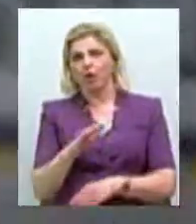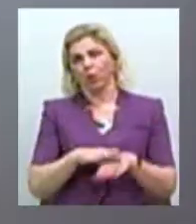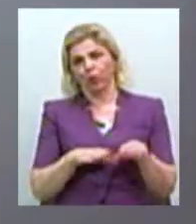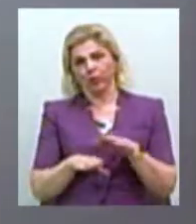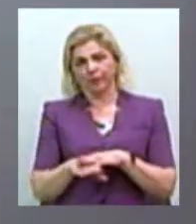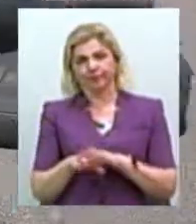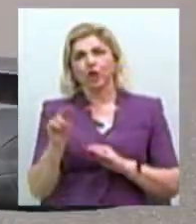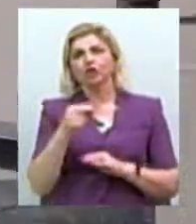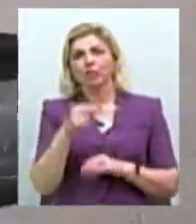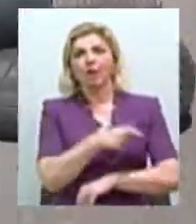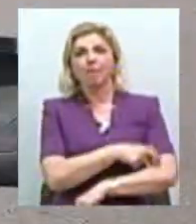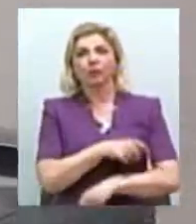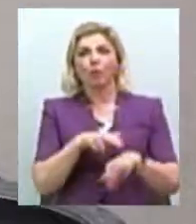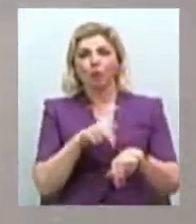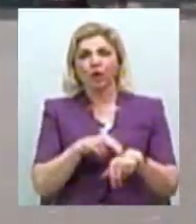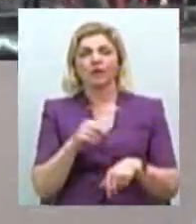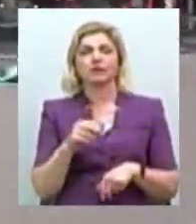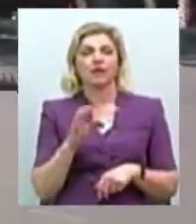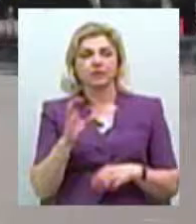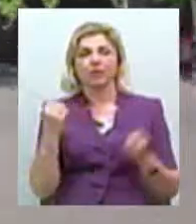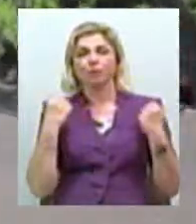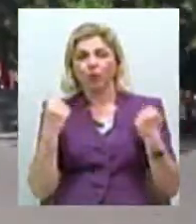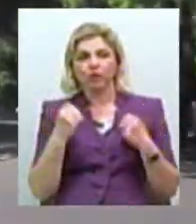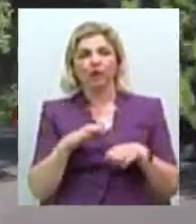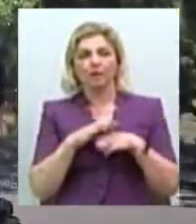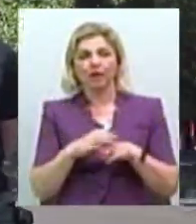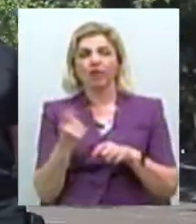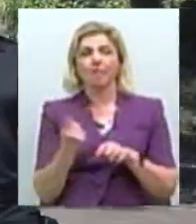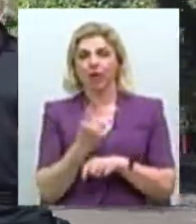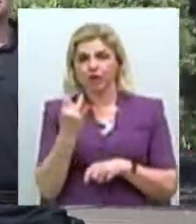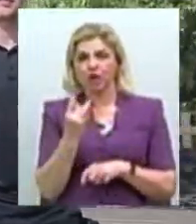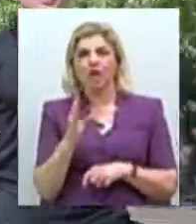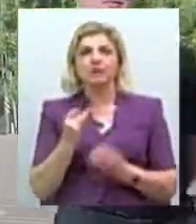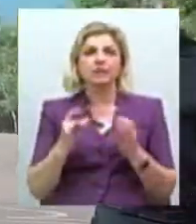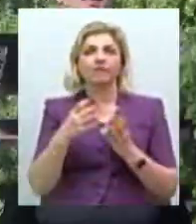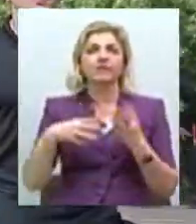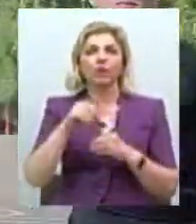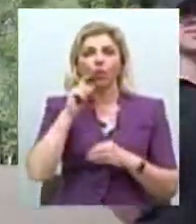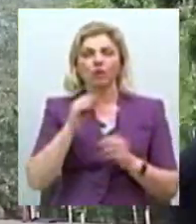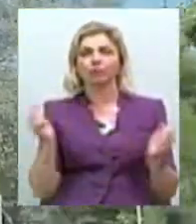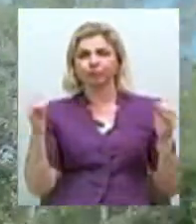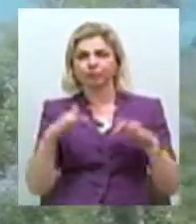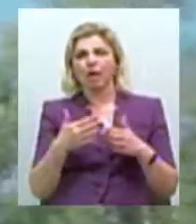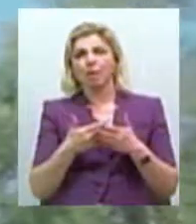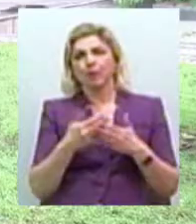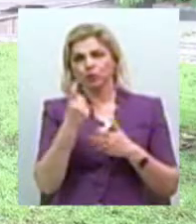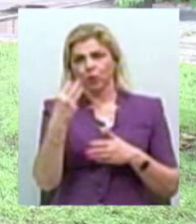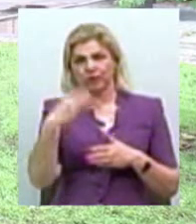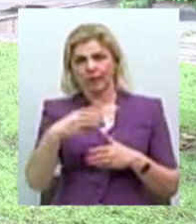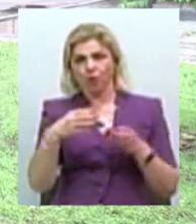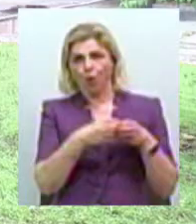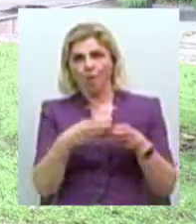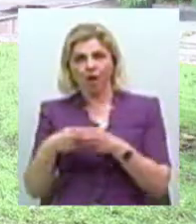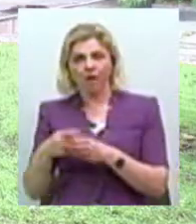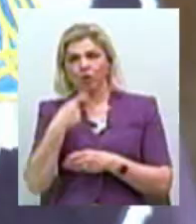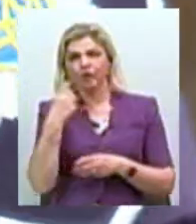Чемпіонат патрульної поліції зі стронгмену відбуватиметься вперше. Зі всієї України з'їдеться понад 30 команд, говорить